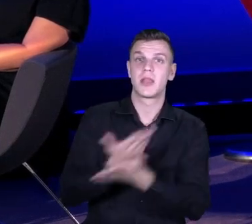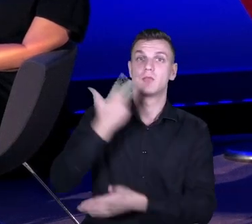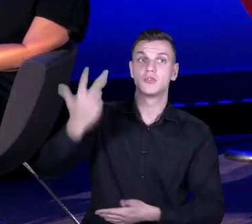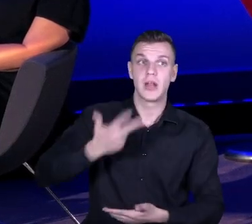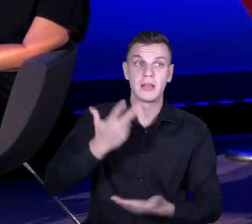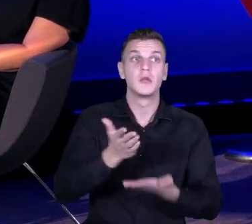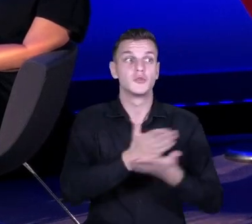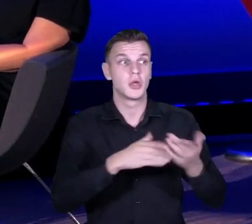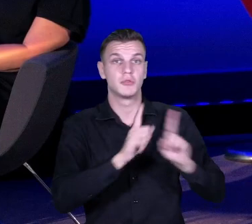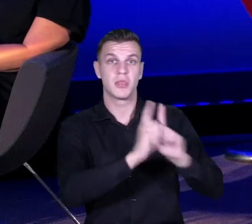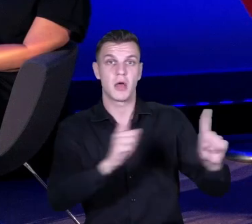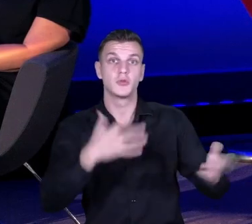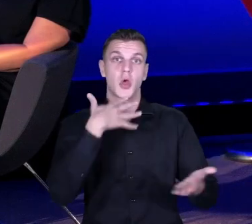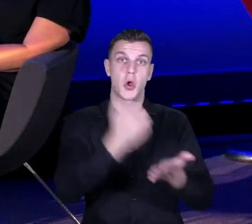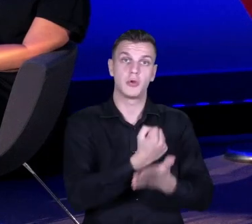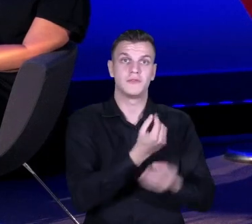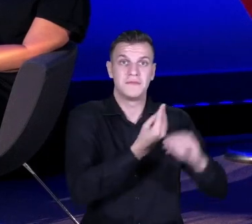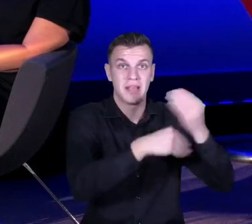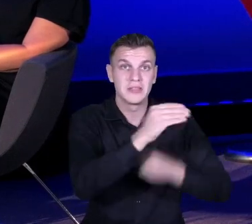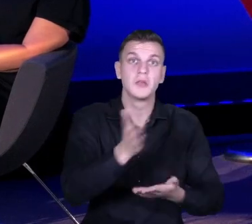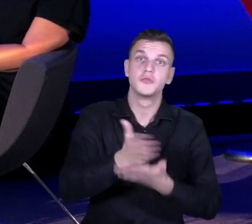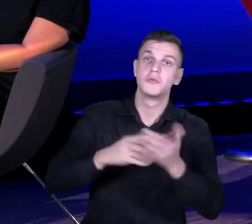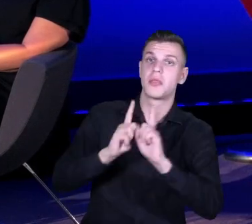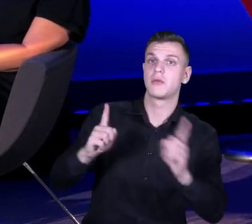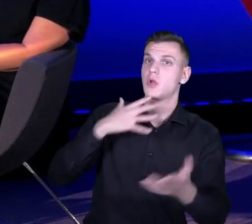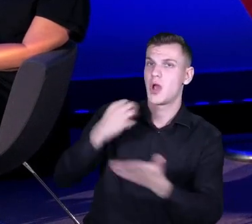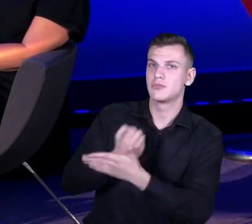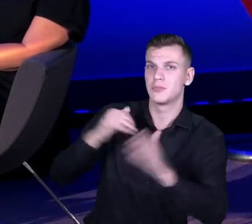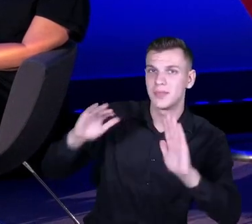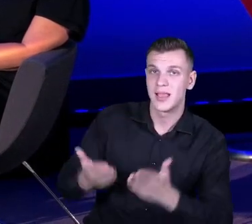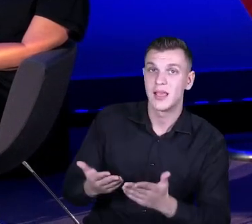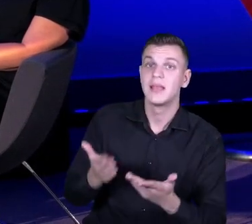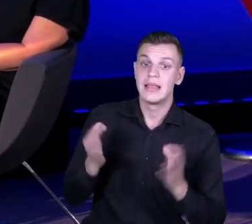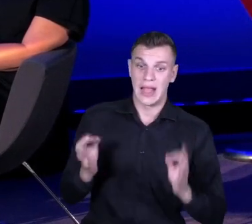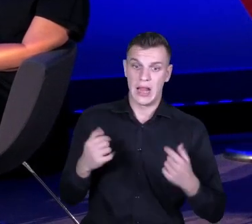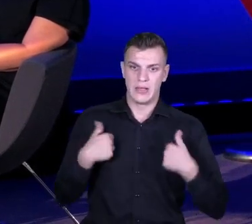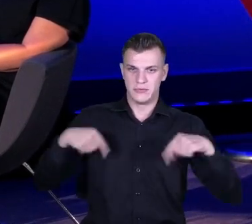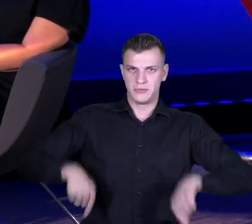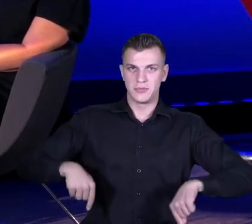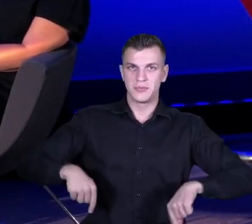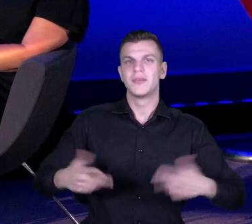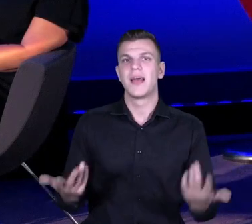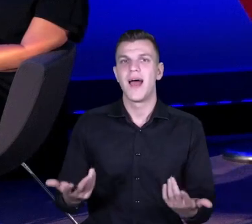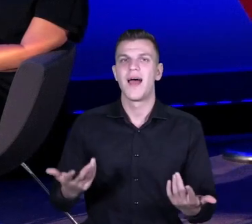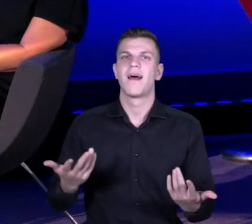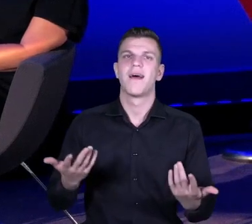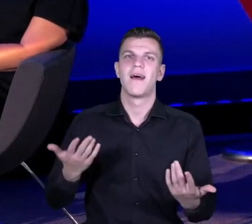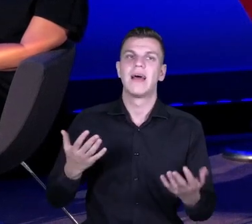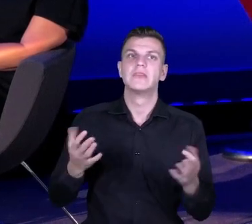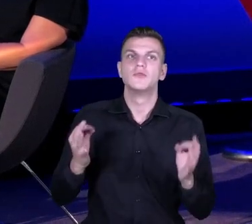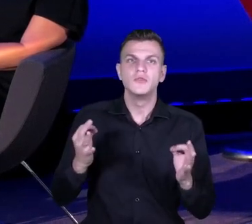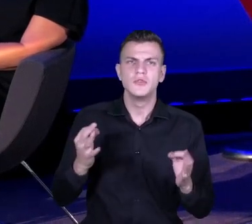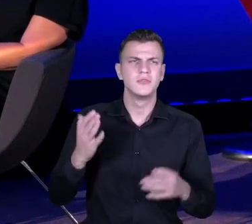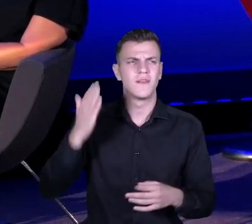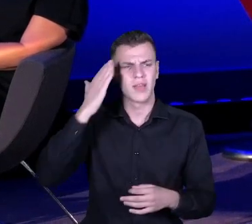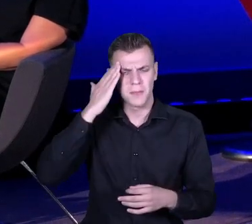więcej, inni wzięli mniej. Na przykład ja jestem tu, a dzisiaj wiem, że odbyły się takie warsztaty,